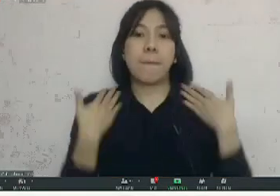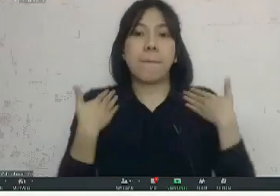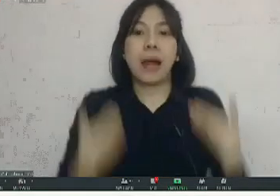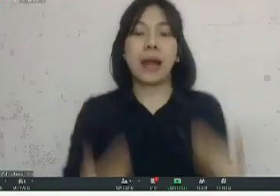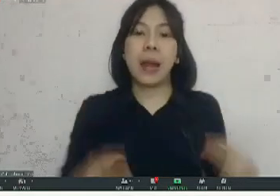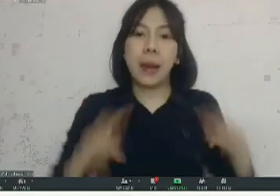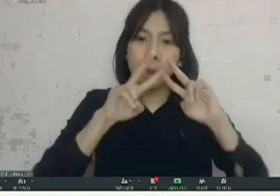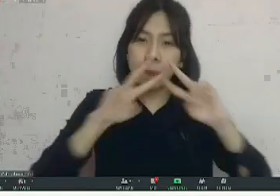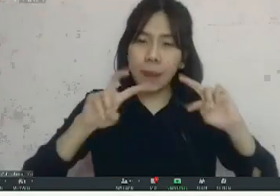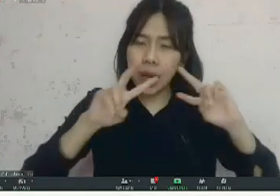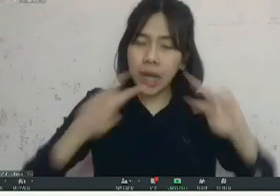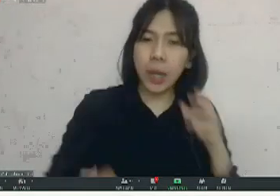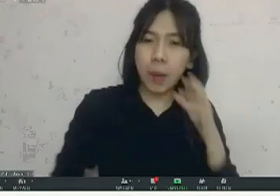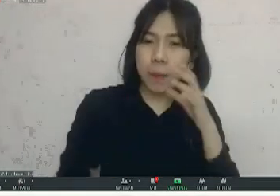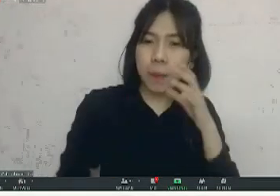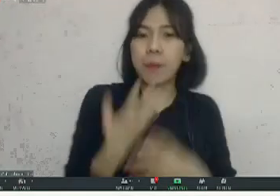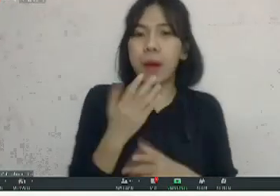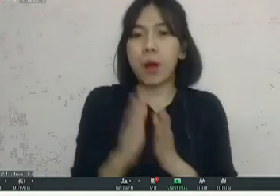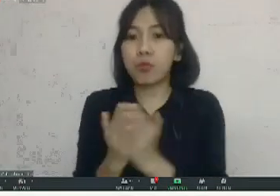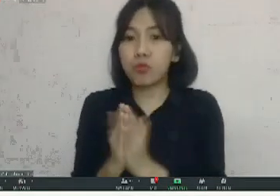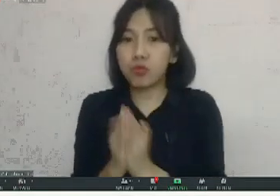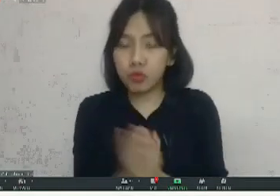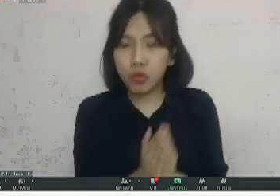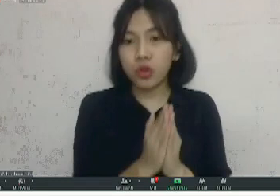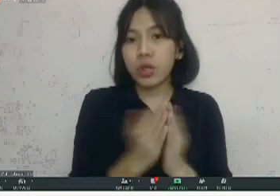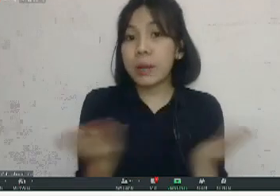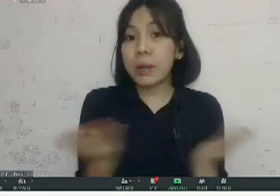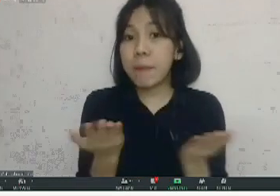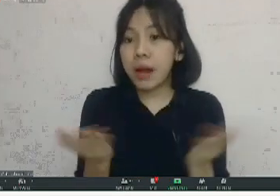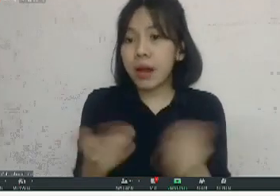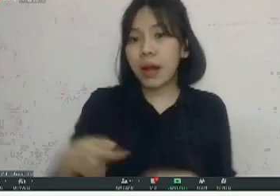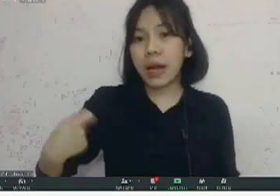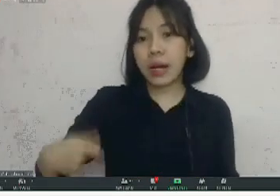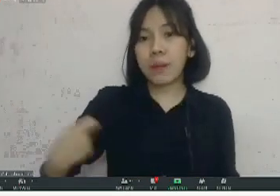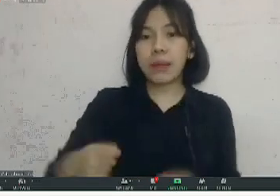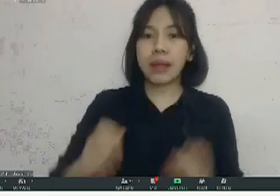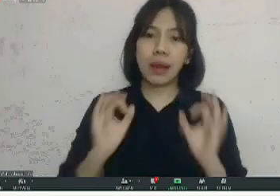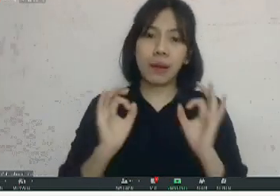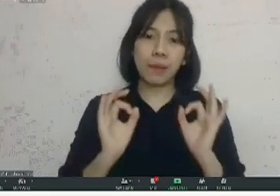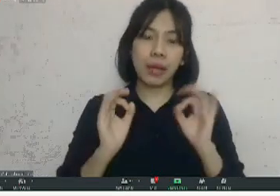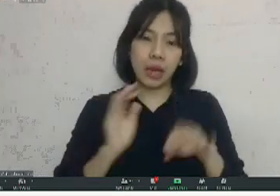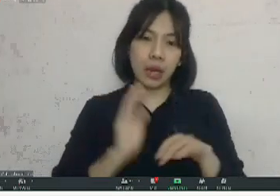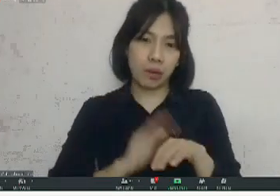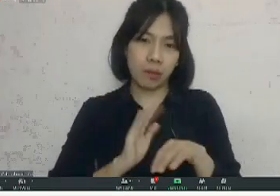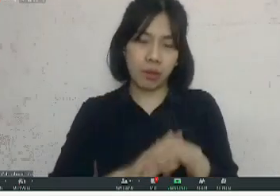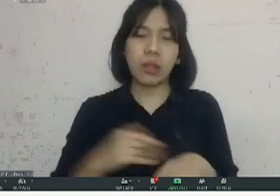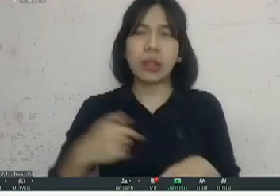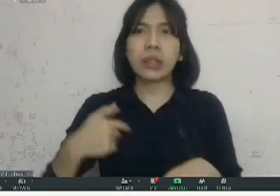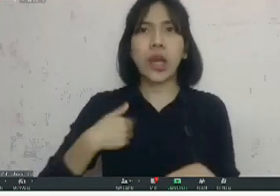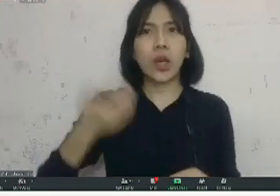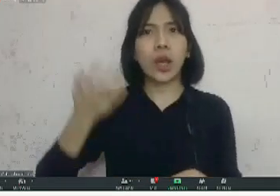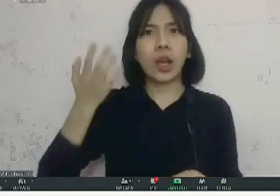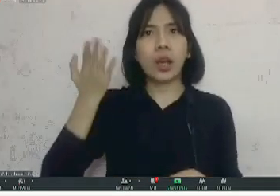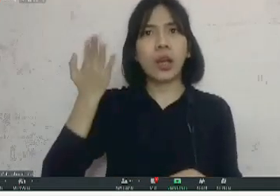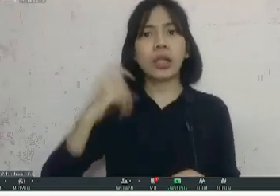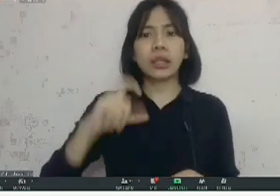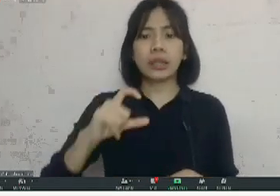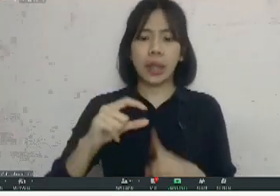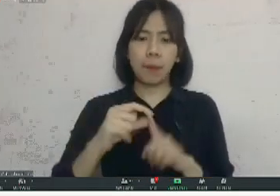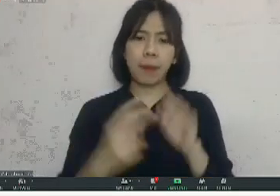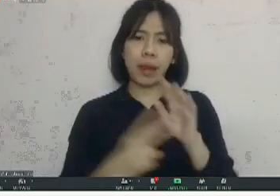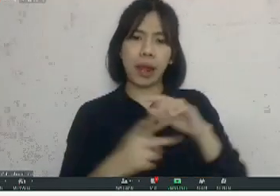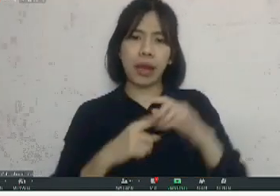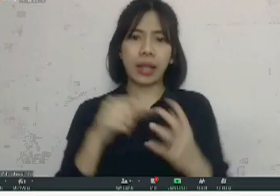Pengembangan dan Perbukuan Kementerian Pendidikan dan Kebudayaan saya masuk CPNS itu ikut seleksi